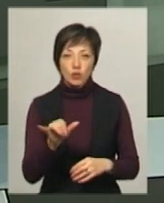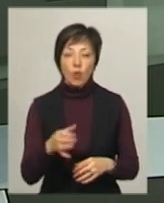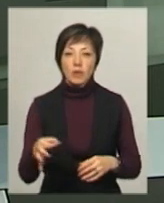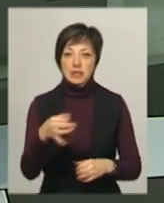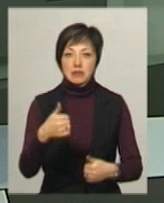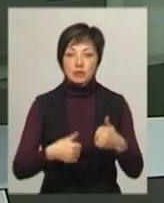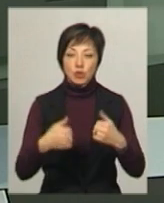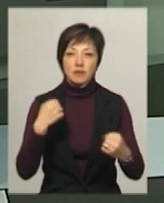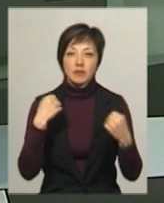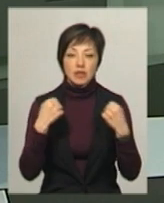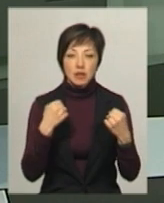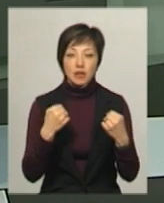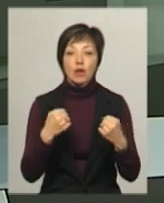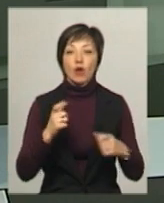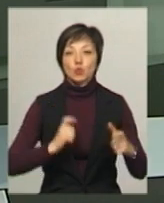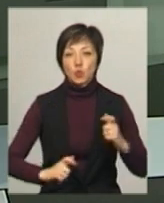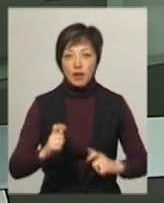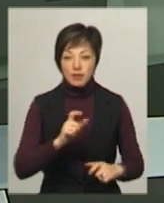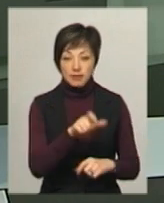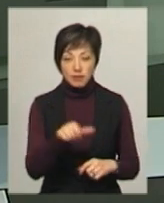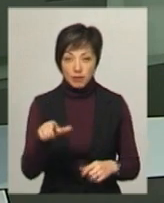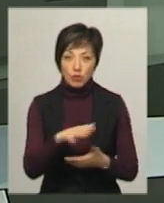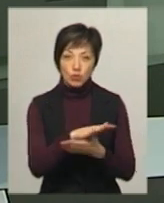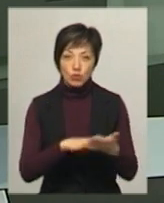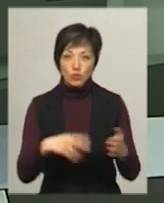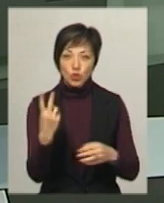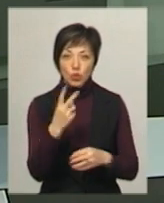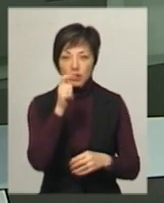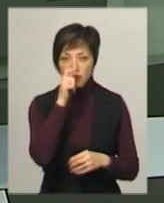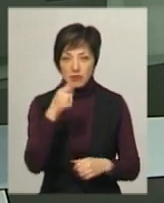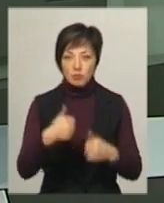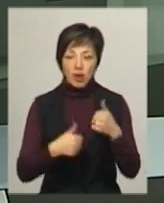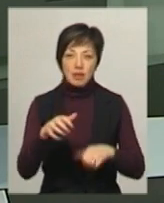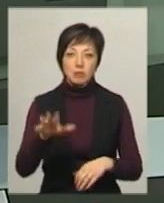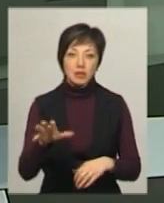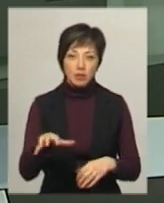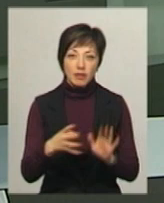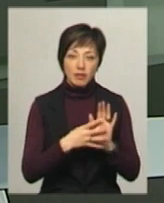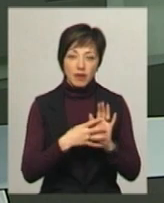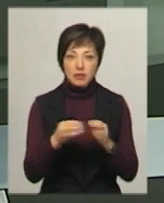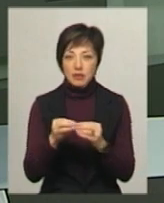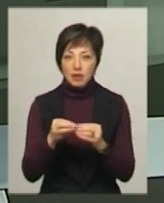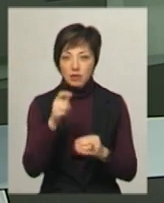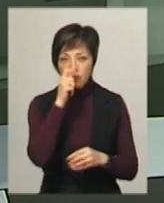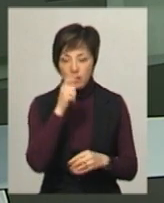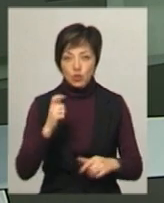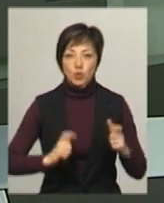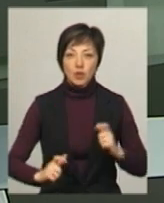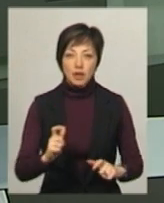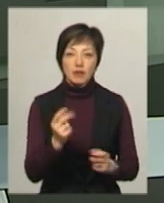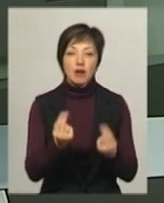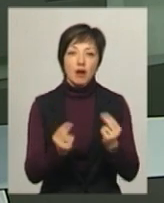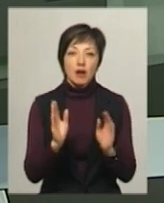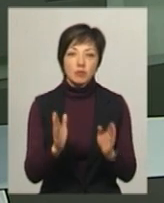Обласні спортивні ігри студентів коледжів, каже Сергій Сніцар, продовжаться 2 квітня змаганнями з баскетболу. 9 і 10 квітня студенти коледжів